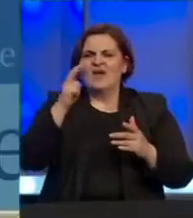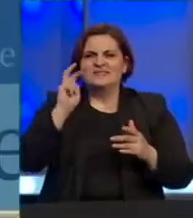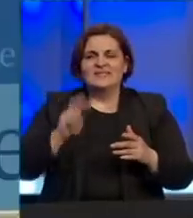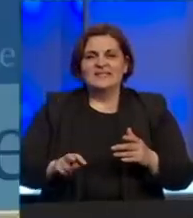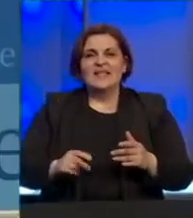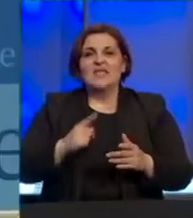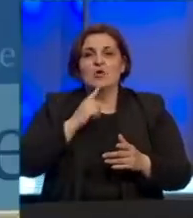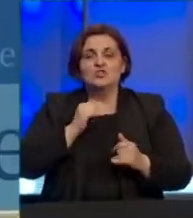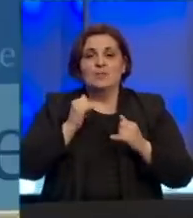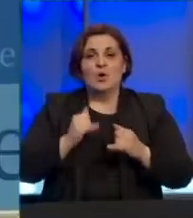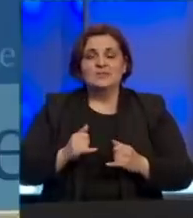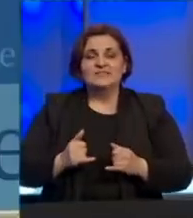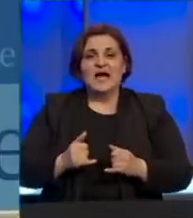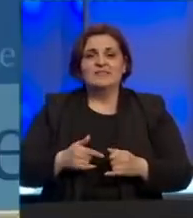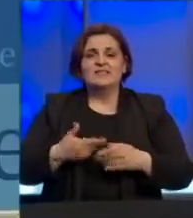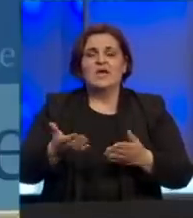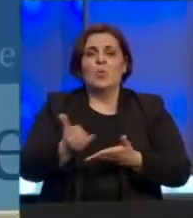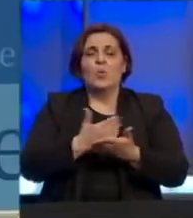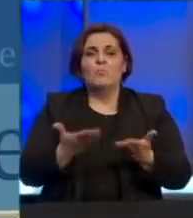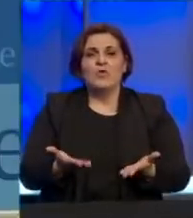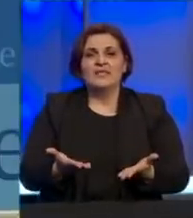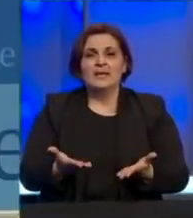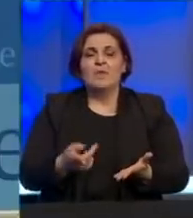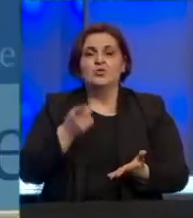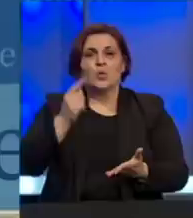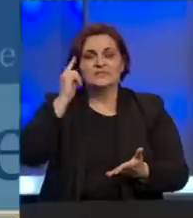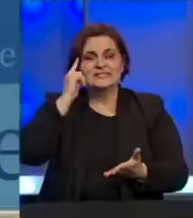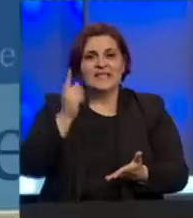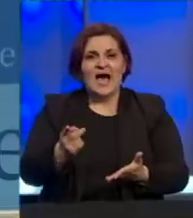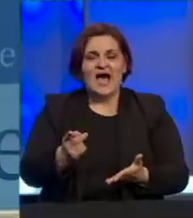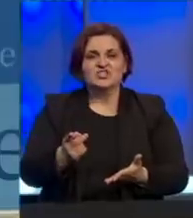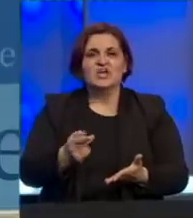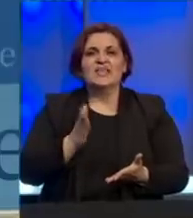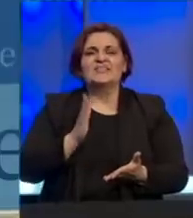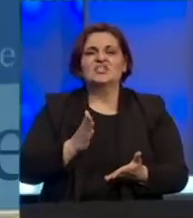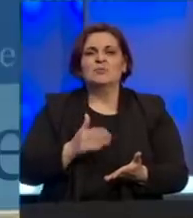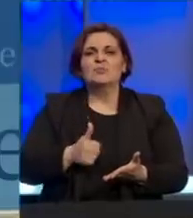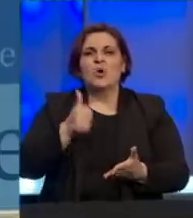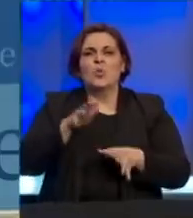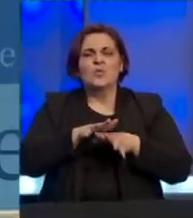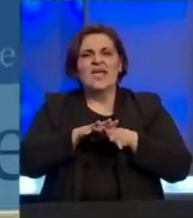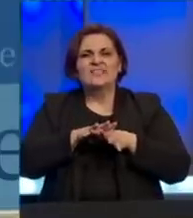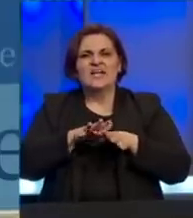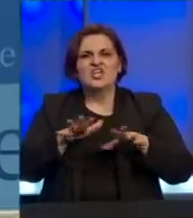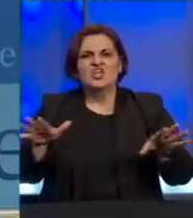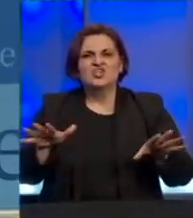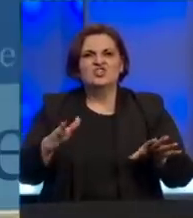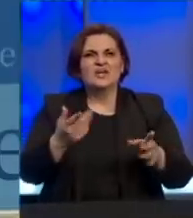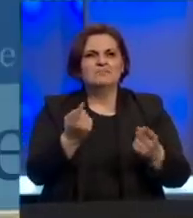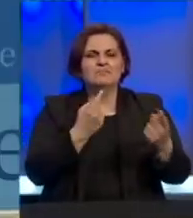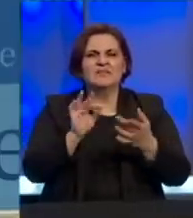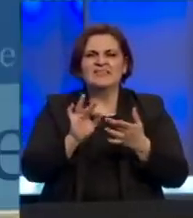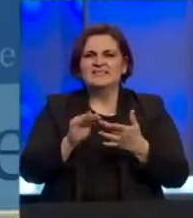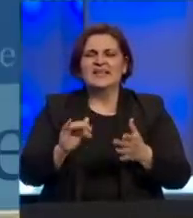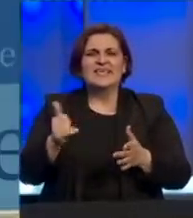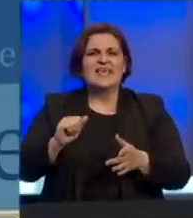koje ćemo sad staviti naravno u funkciju i upotrebu. To podrazumijeva da ćemo ići u jedan širi screening zdravstvenih radnika, bez obzira